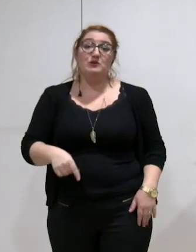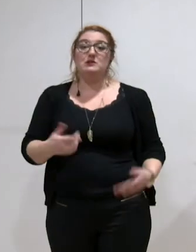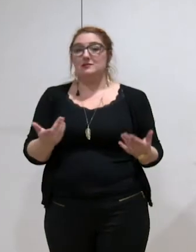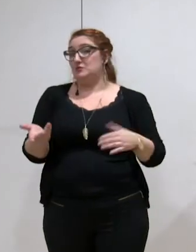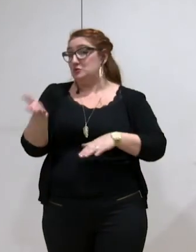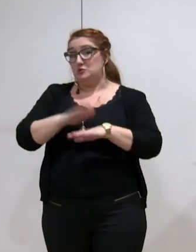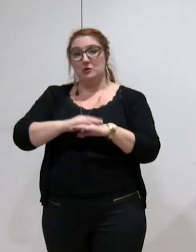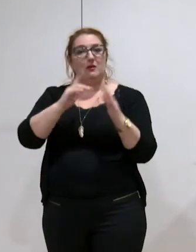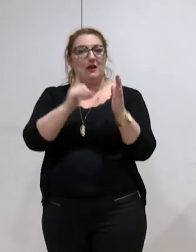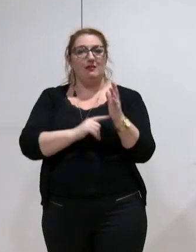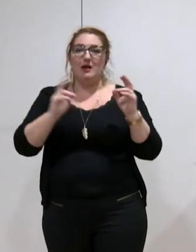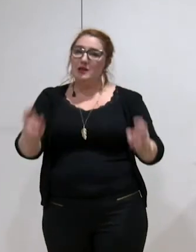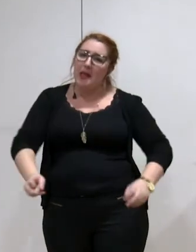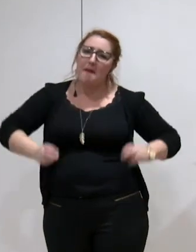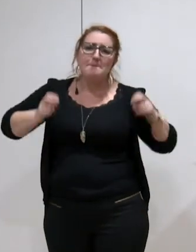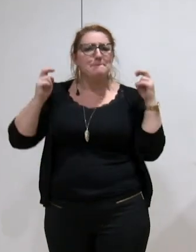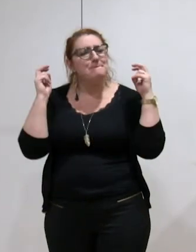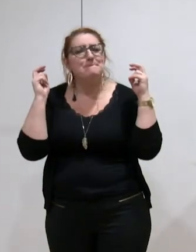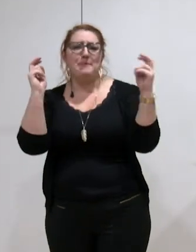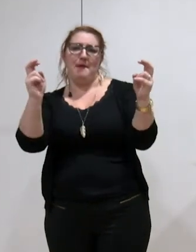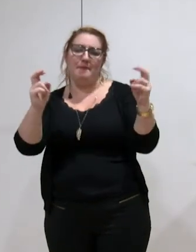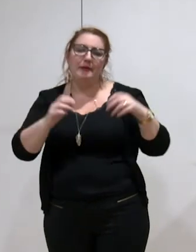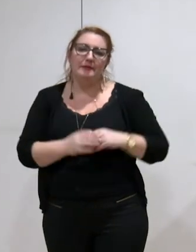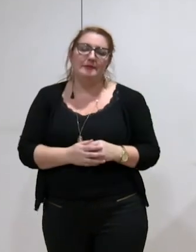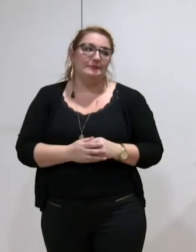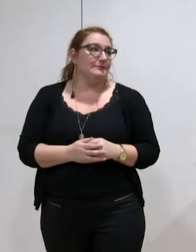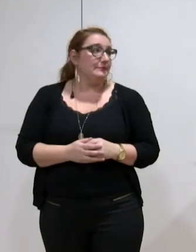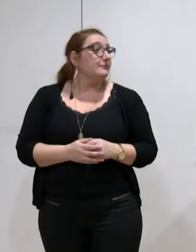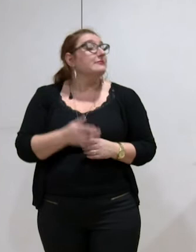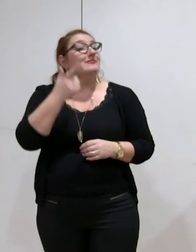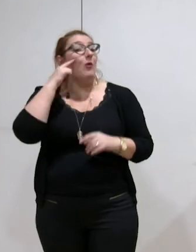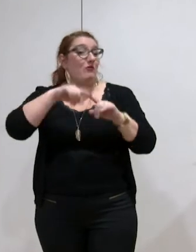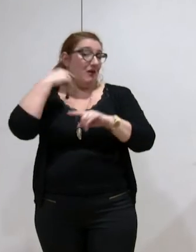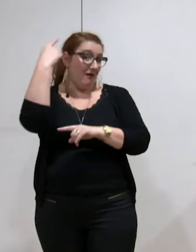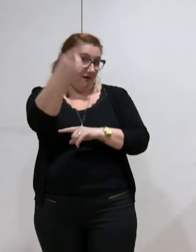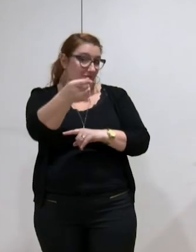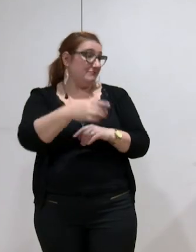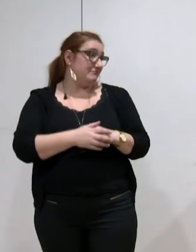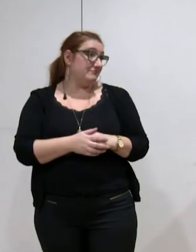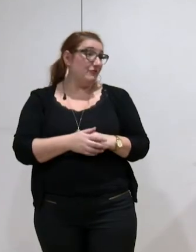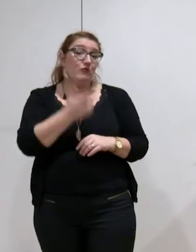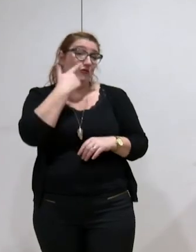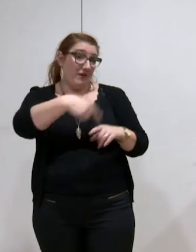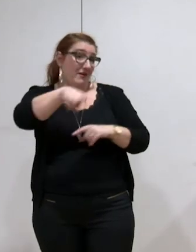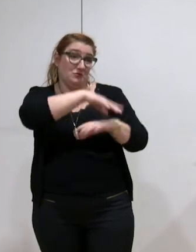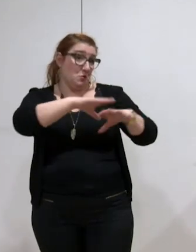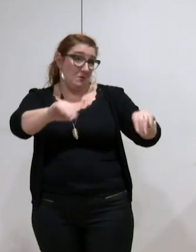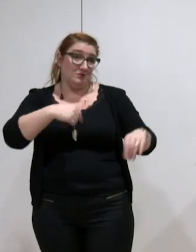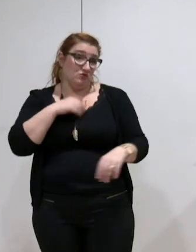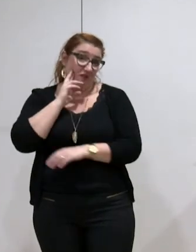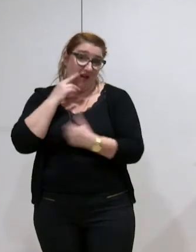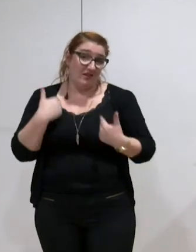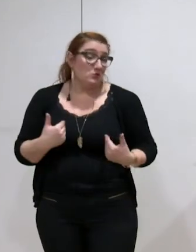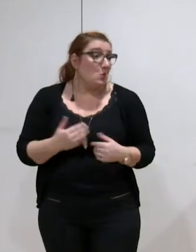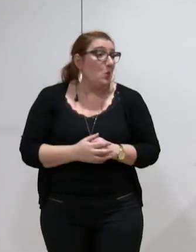rues de ménagère a explosé au niveau des coûts. Donc, nous prenons rendez-vous en pensant que, malheureusement, ce